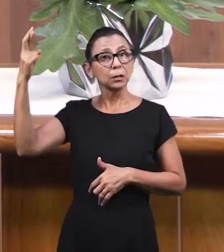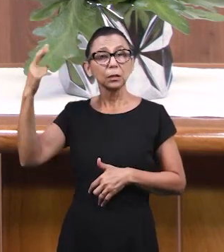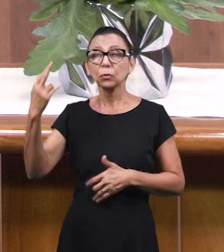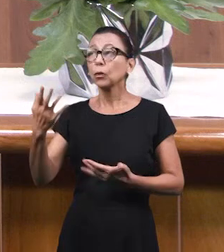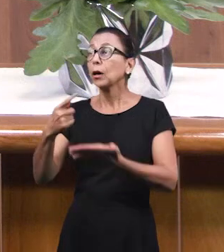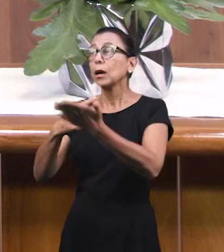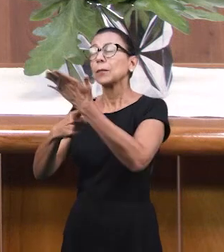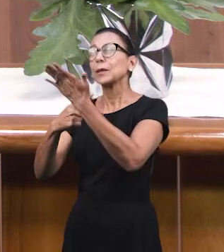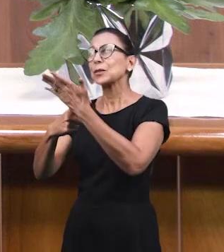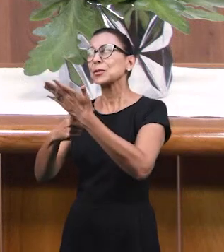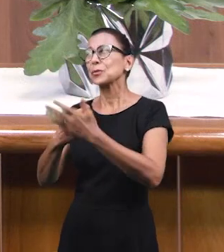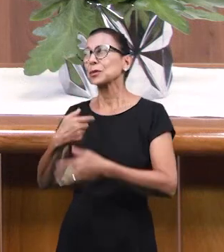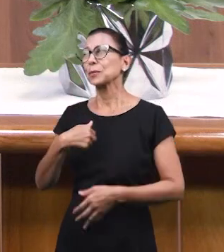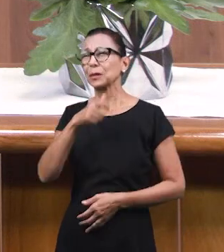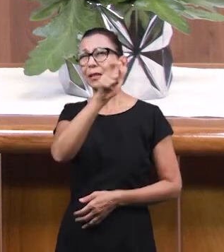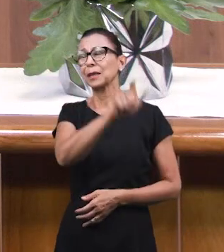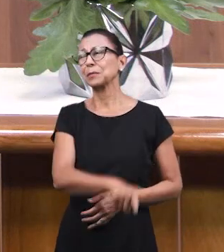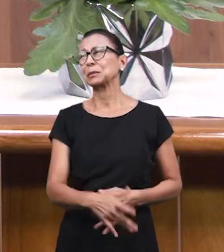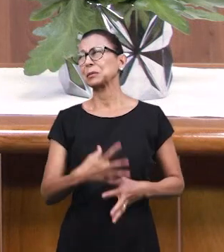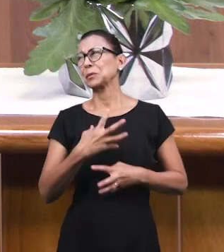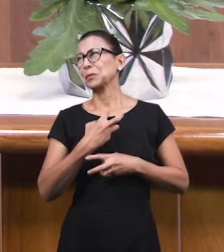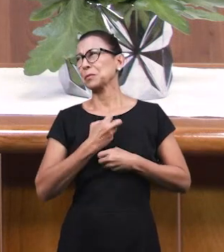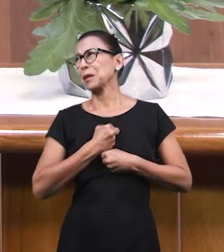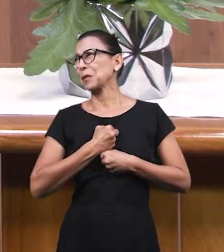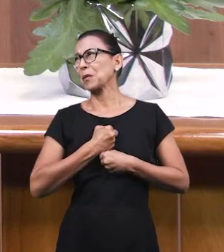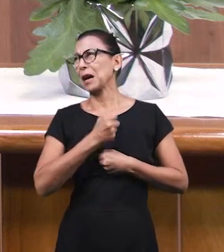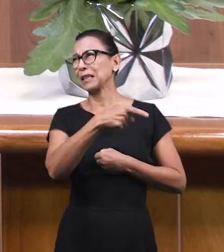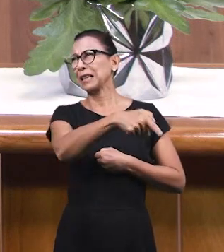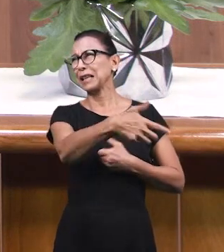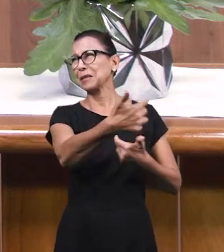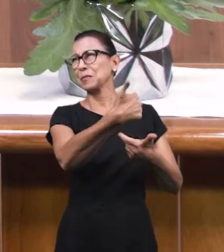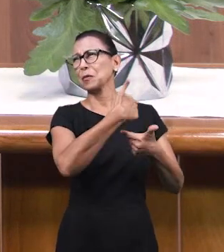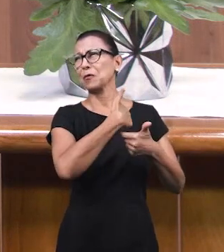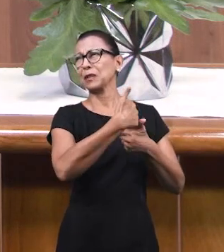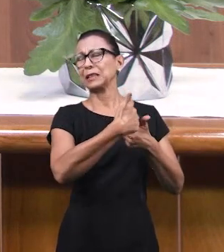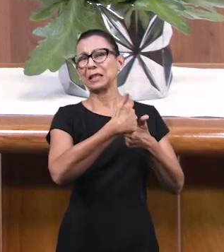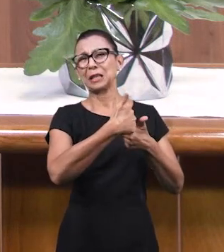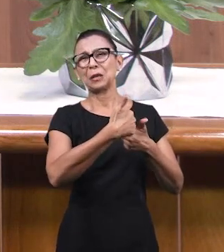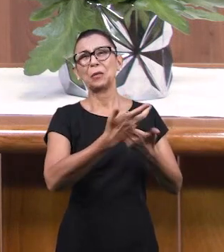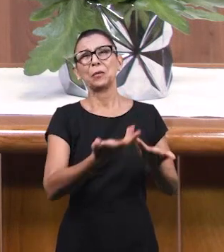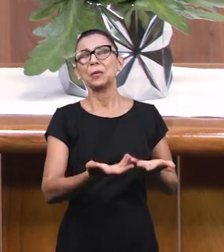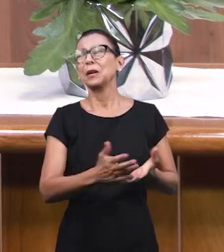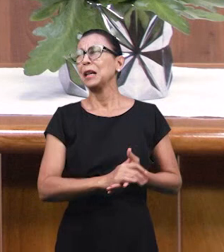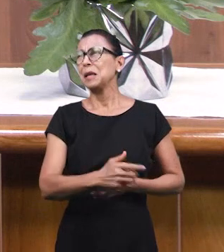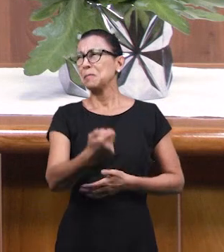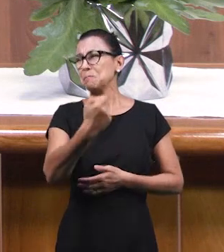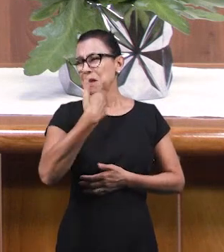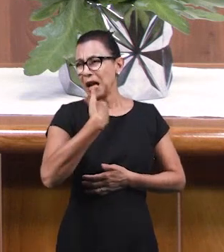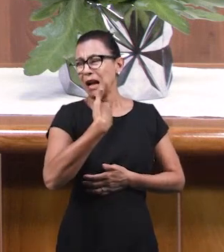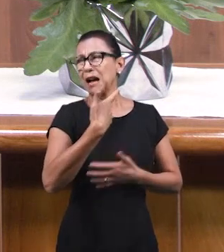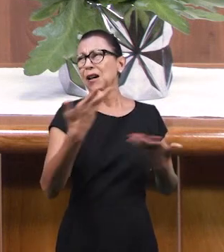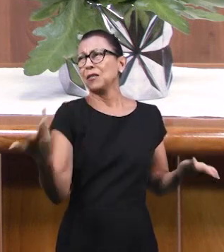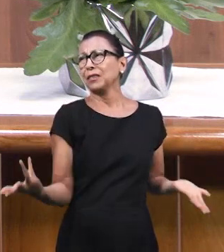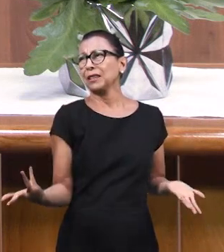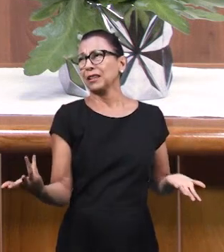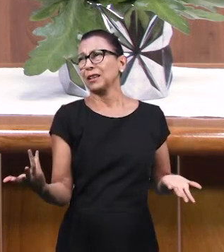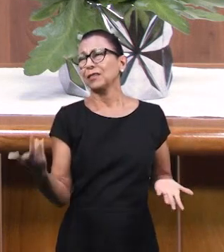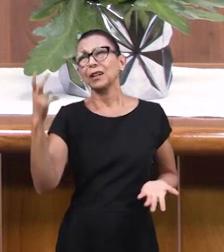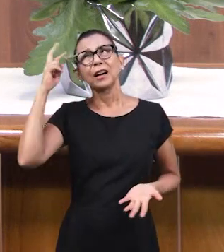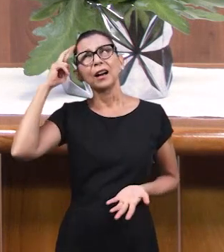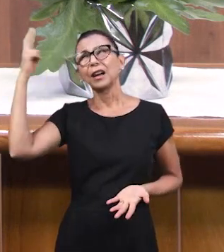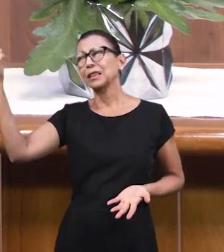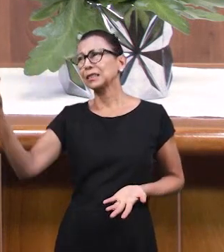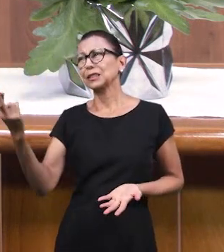это чувство боли, горечи к человеку, обиды. И прими решение прости.